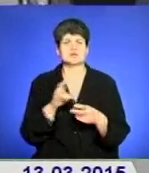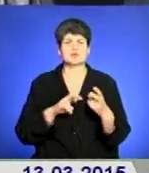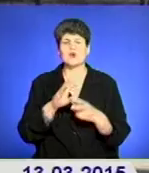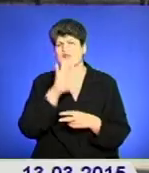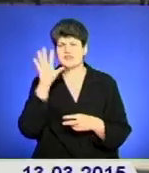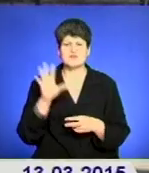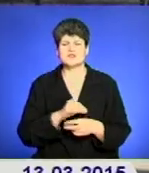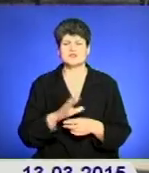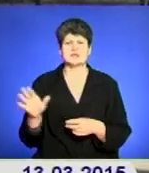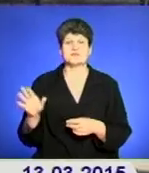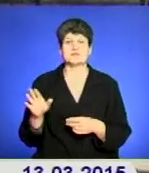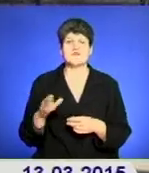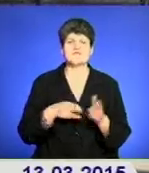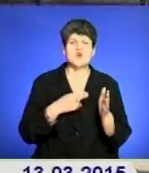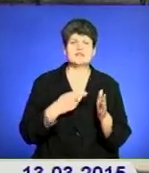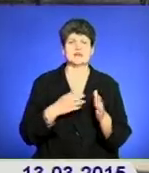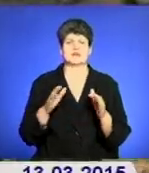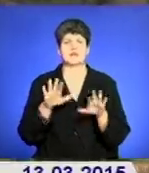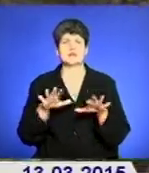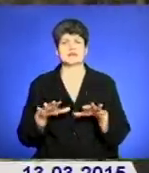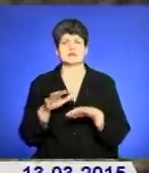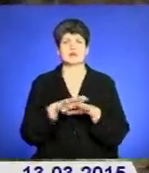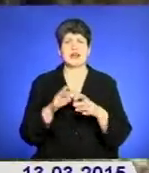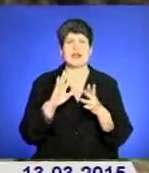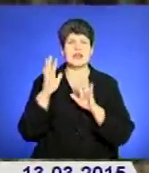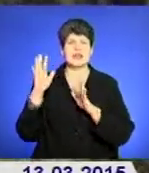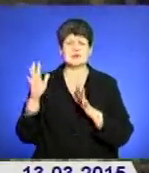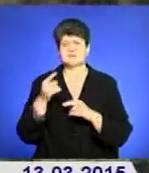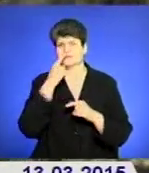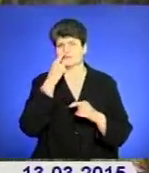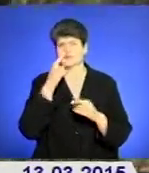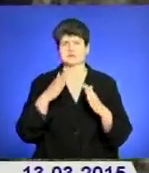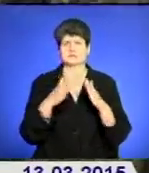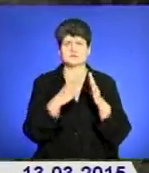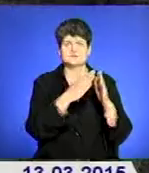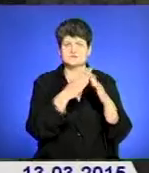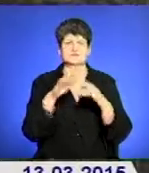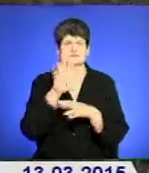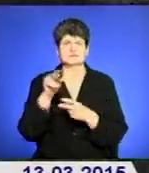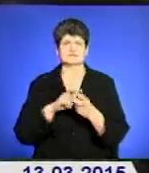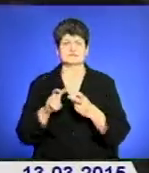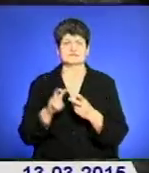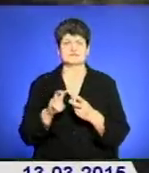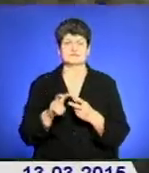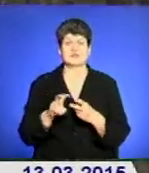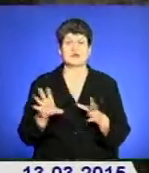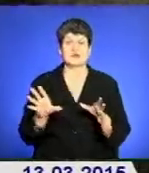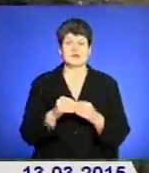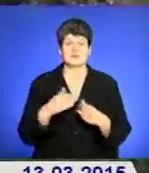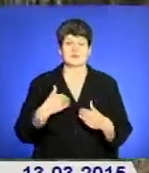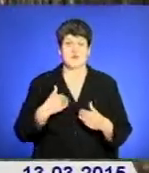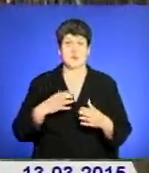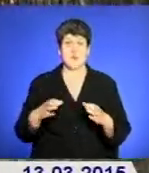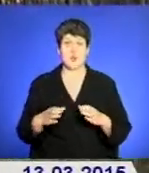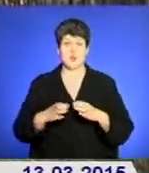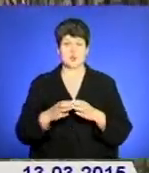Шукали жінку всюди. Вокзали, місця скупчення людей, ліси, неподалік житлових будинків. Я от разом зі своєю групою